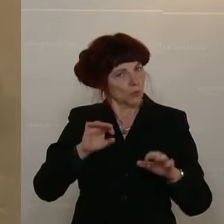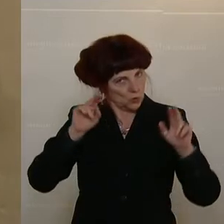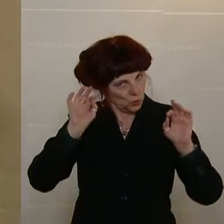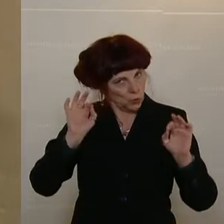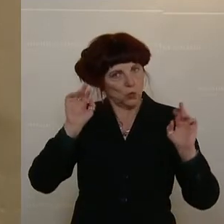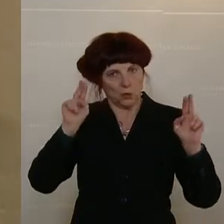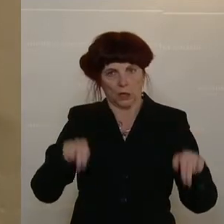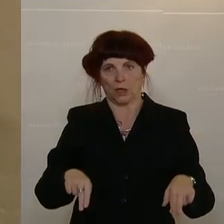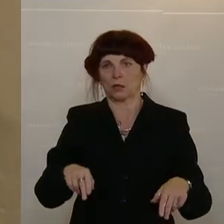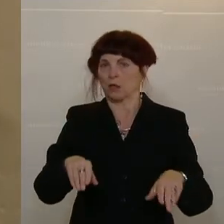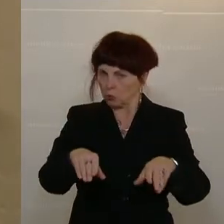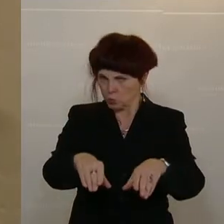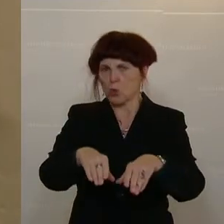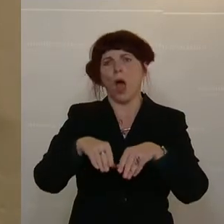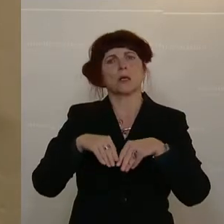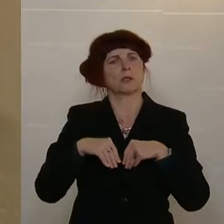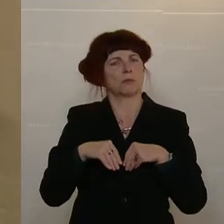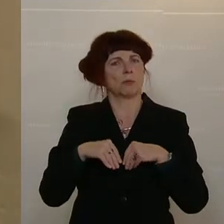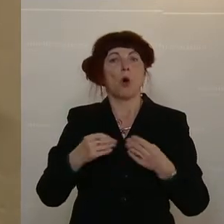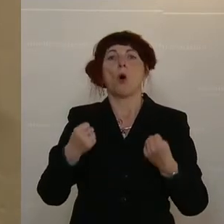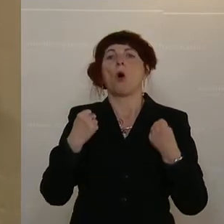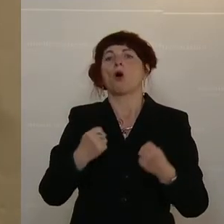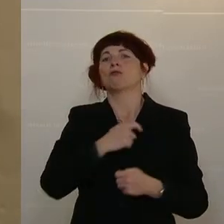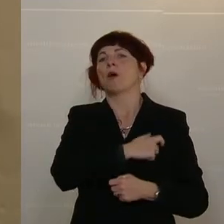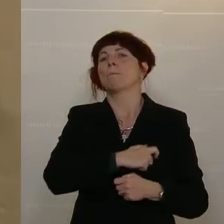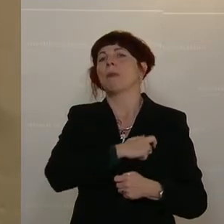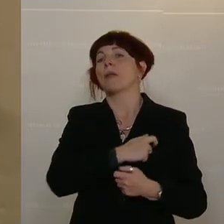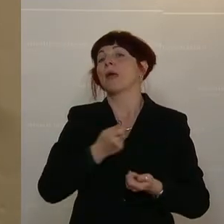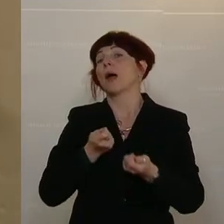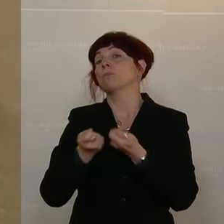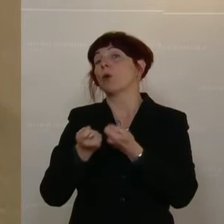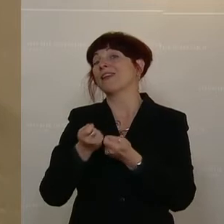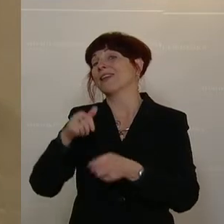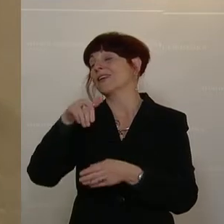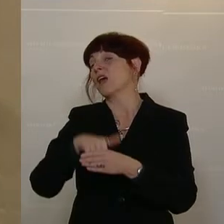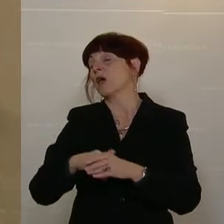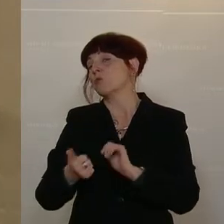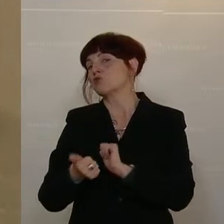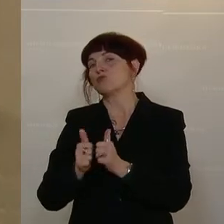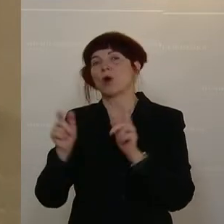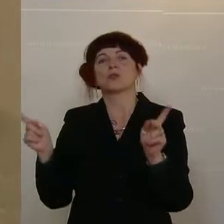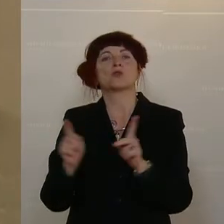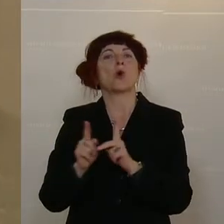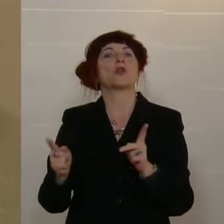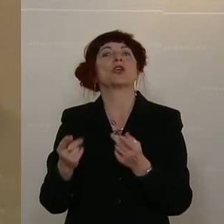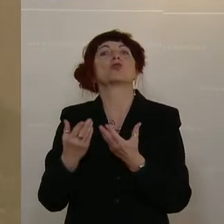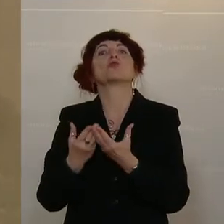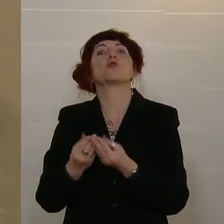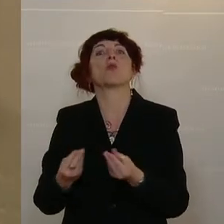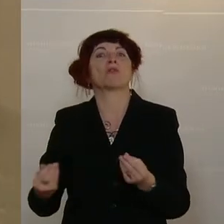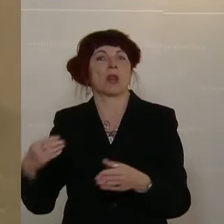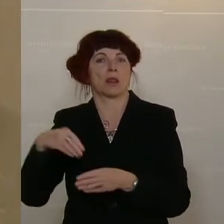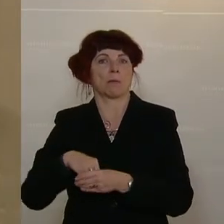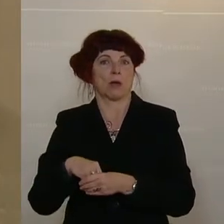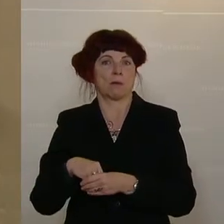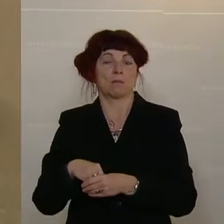hoffen, dass die Parteipolitik weniger Platz greift im Sport. Wir sind hier eh überlastet, wenn ich mir